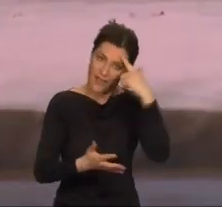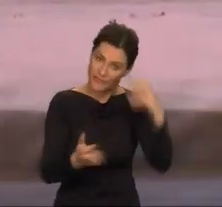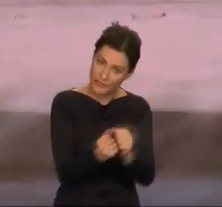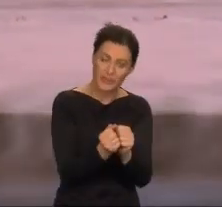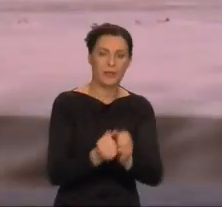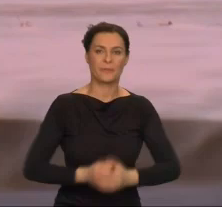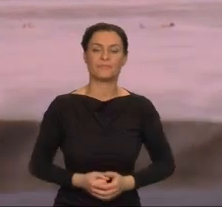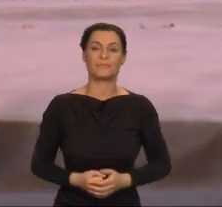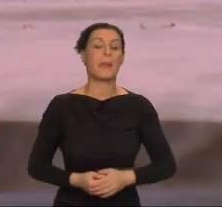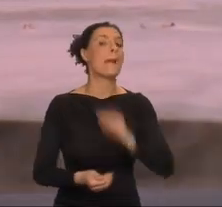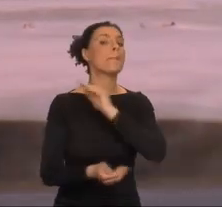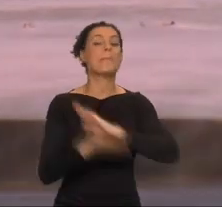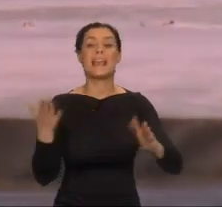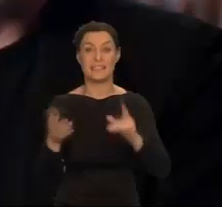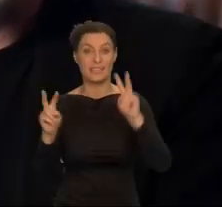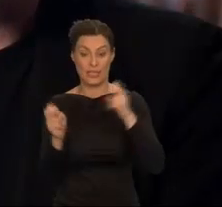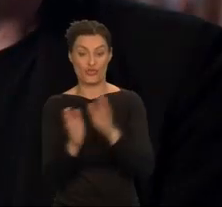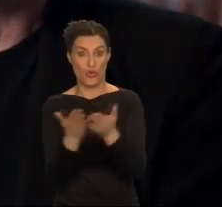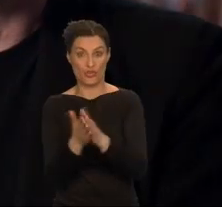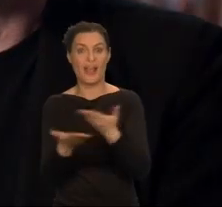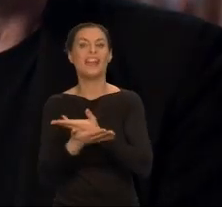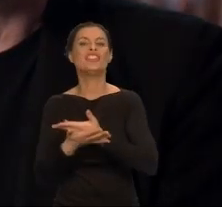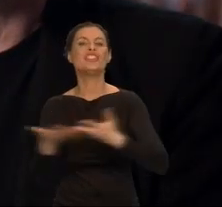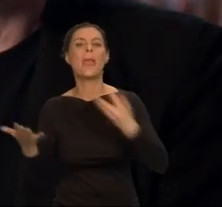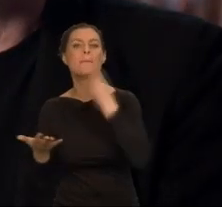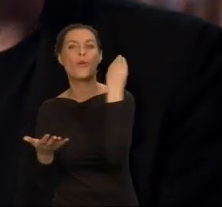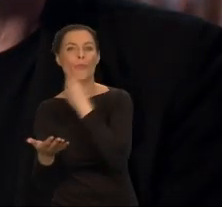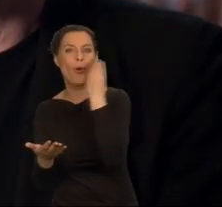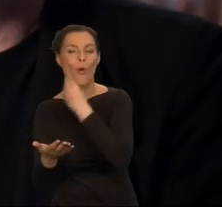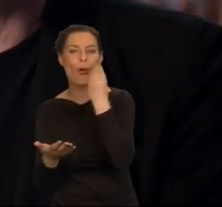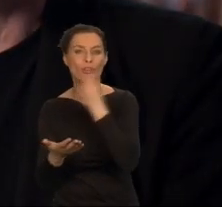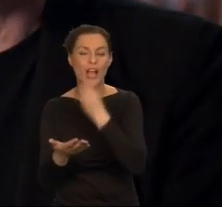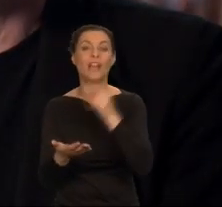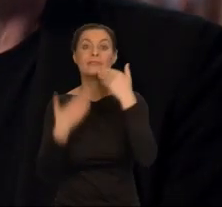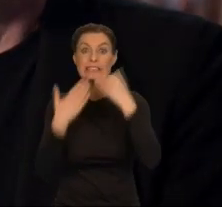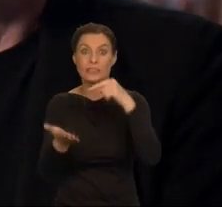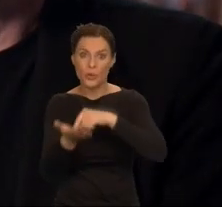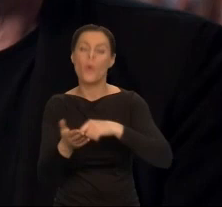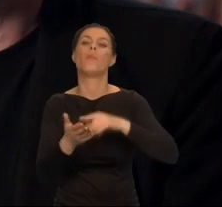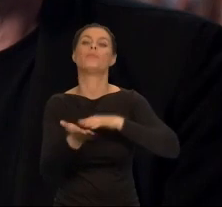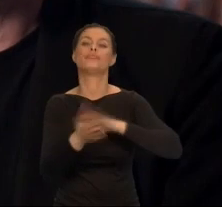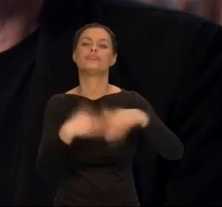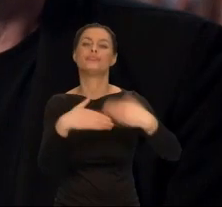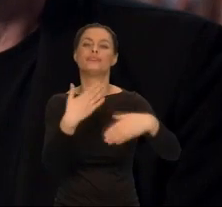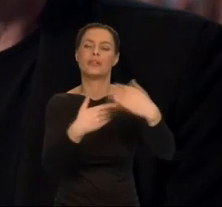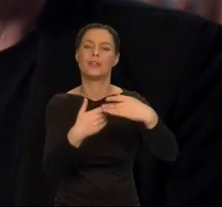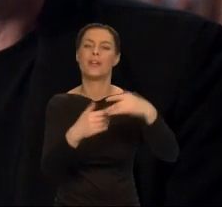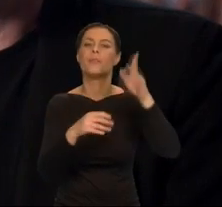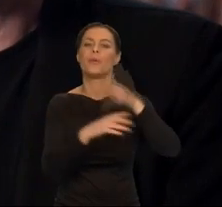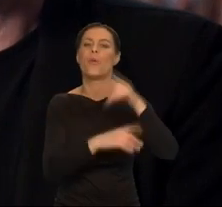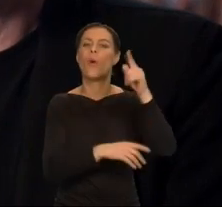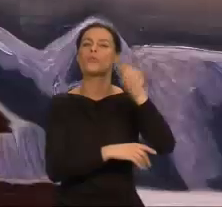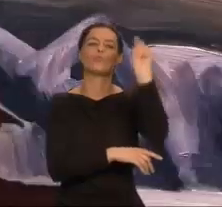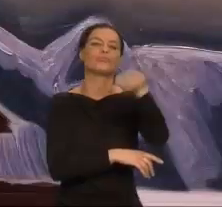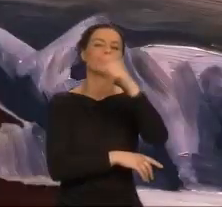Bez Ziemiomorza nie powstałby po latach Harry Potter. Było pomysłem oryginalnym i